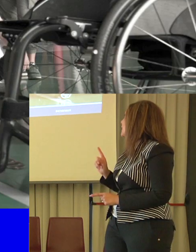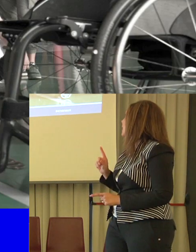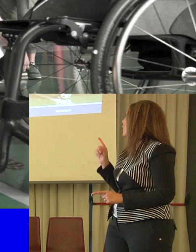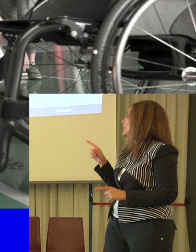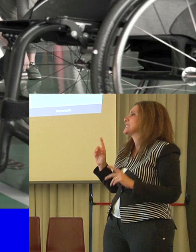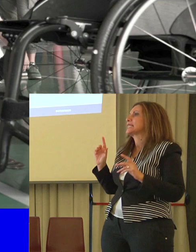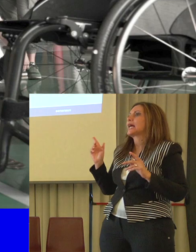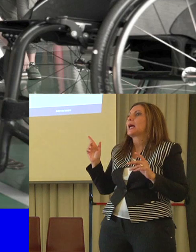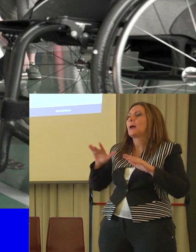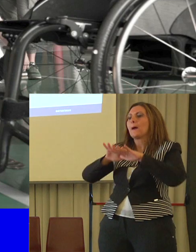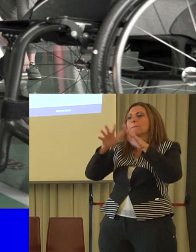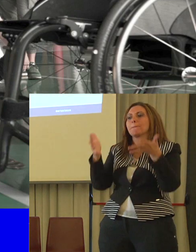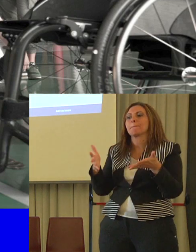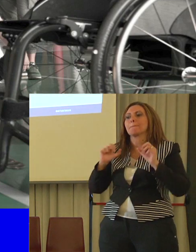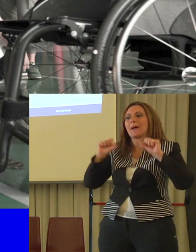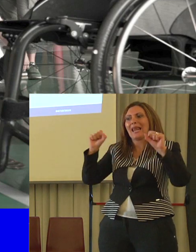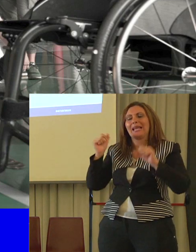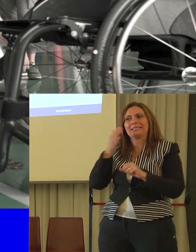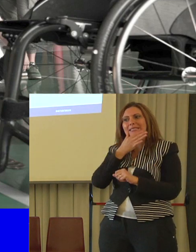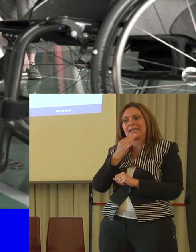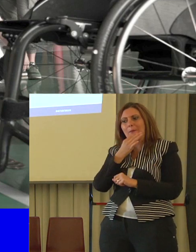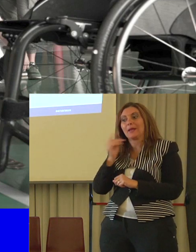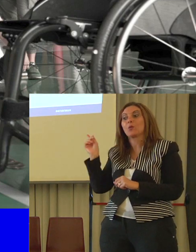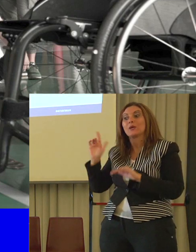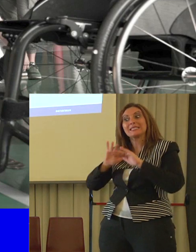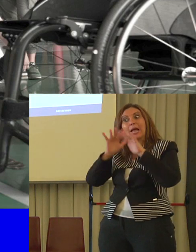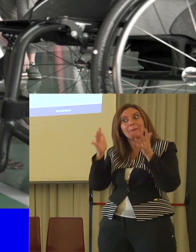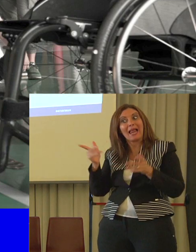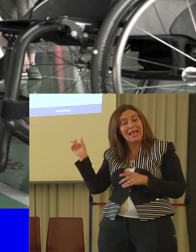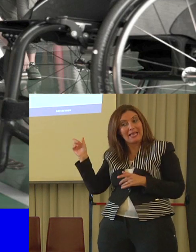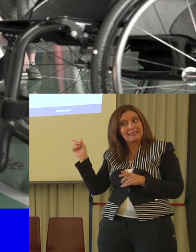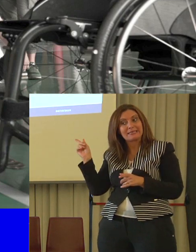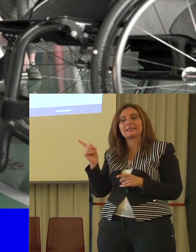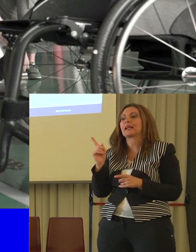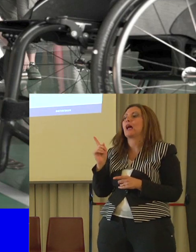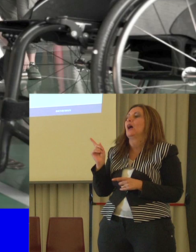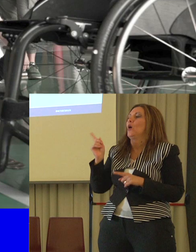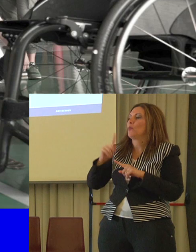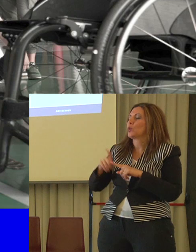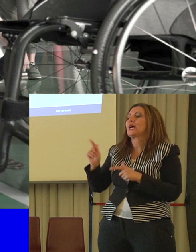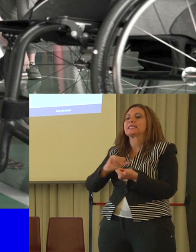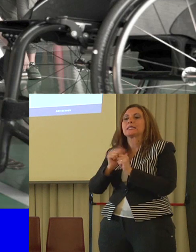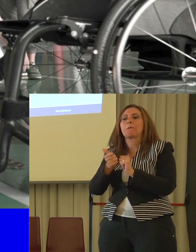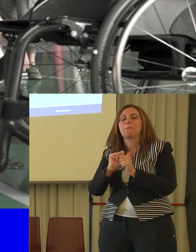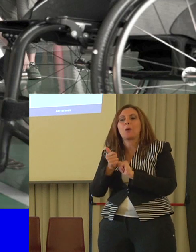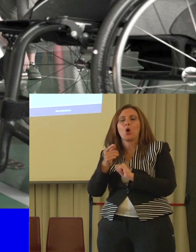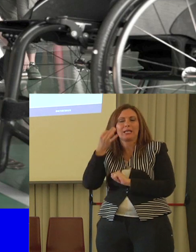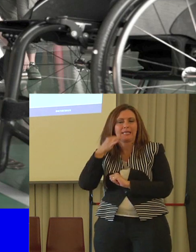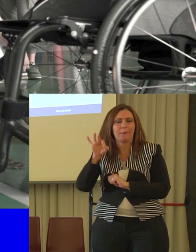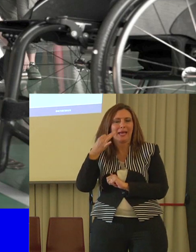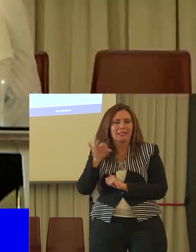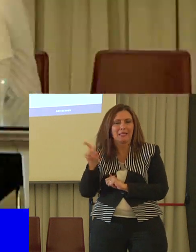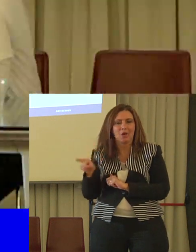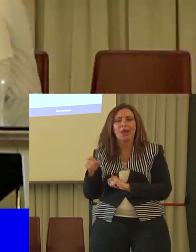una bella palestra. E a proposito di questa palestra e di questo sport particolare,